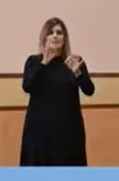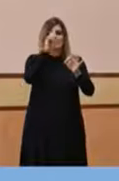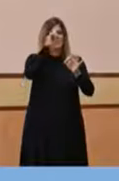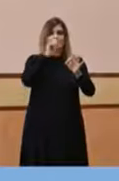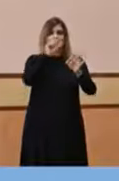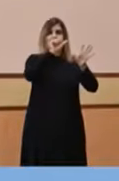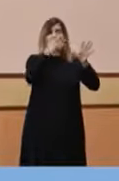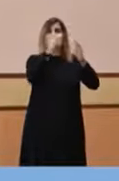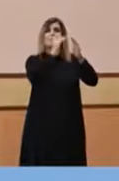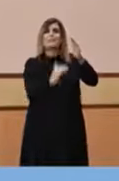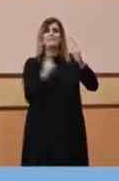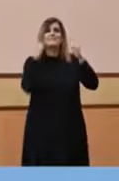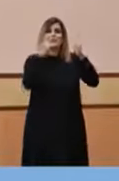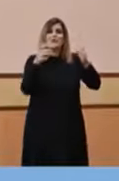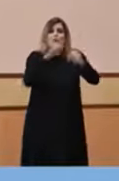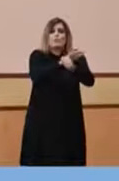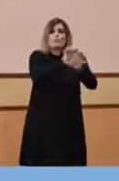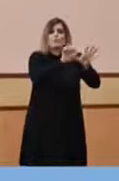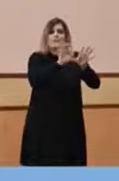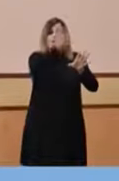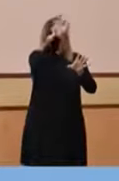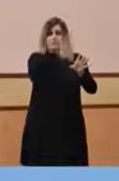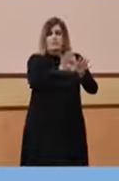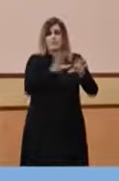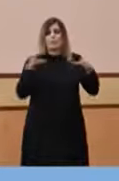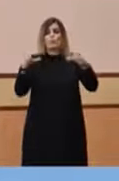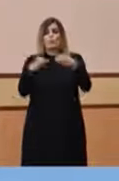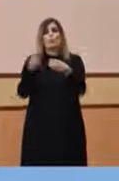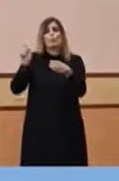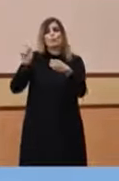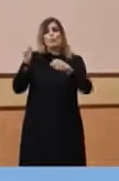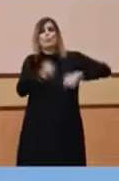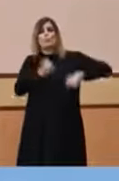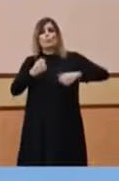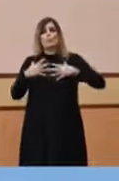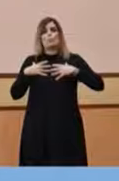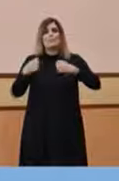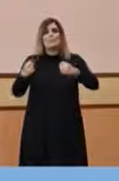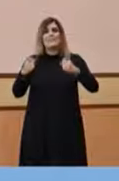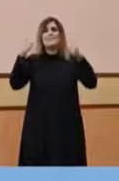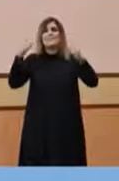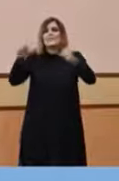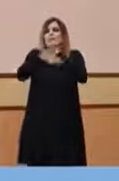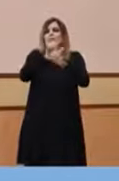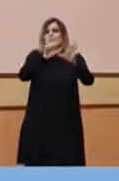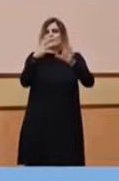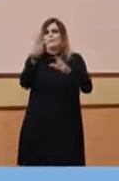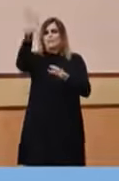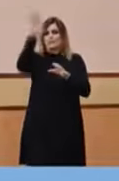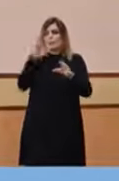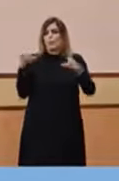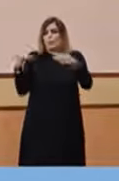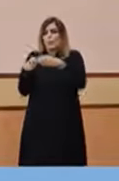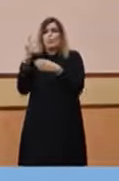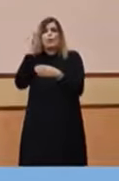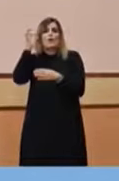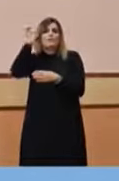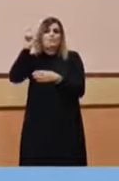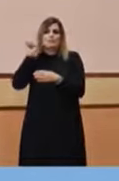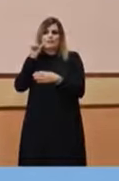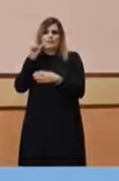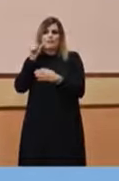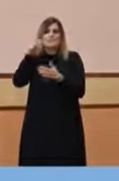apropar-nos al 60%. Professionals sanitaris, 75%. Dones embarassades, qualsevol